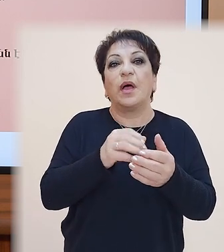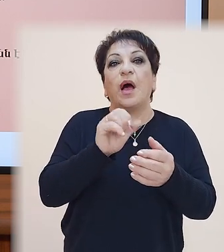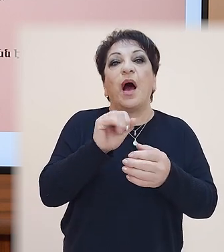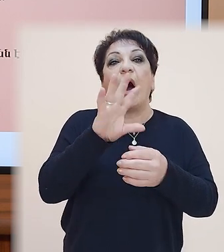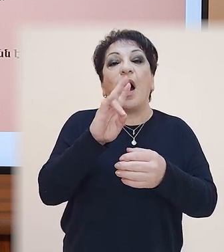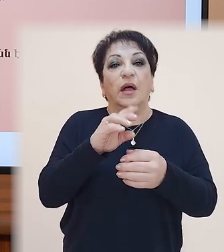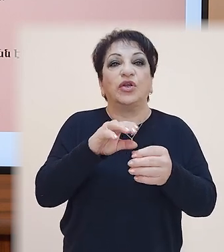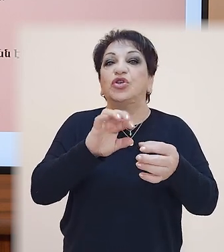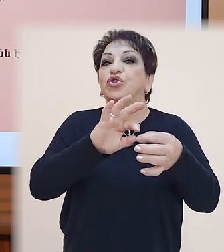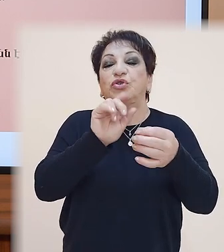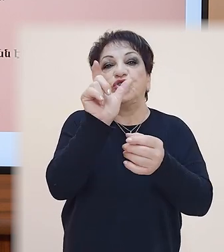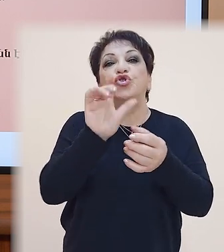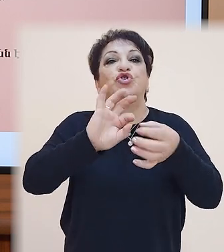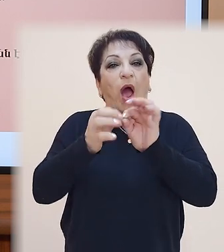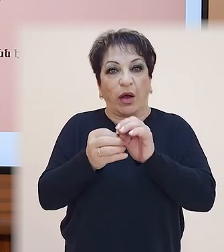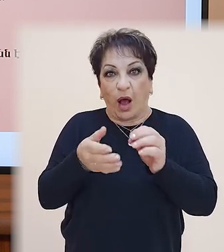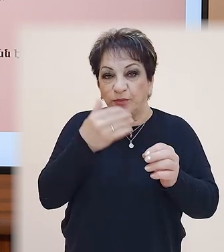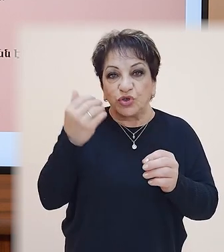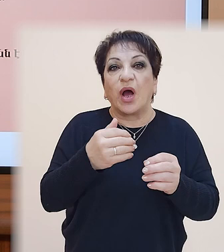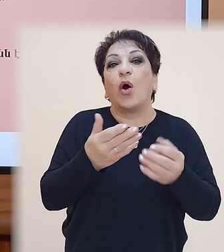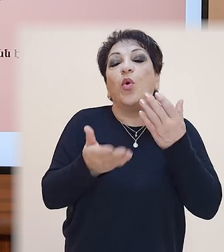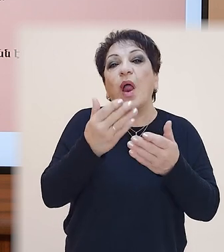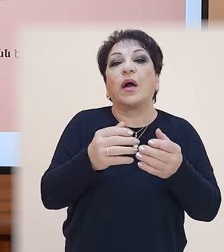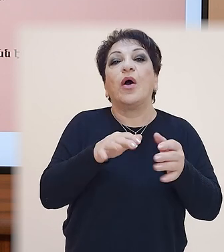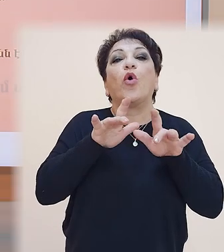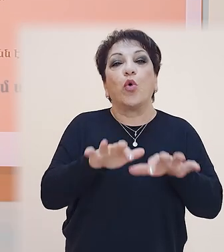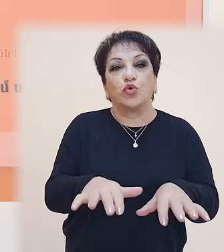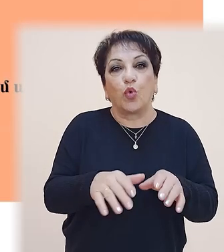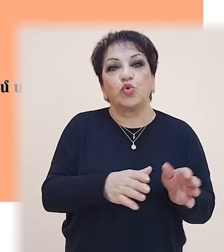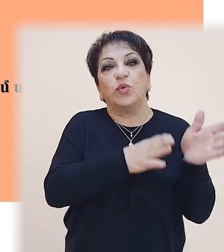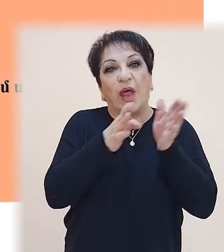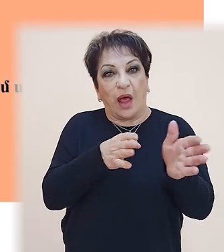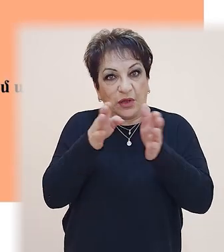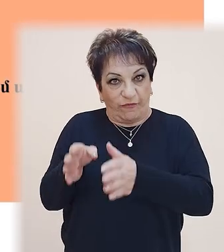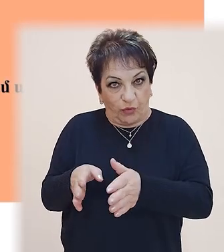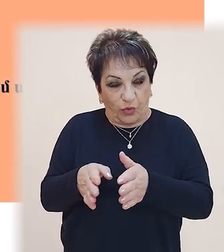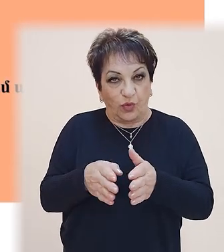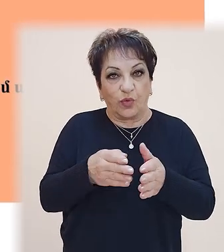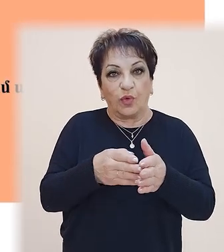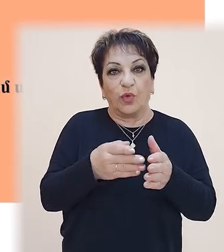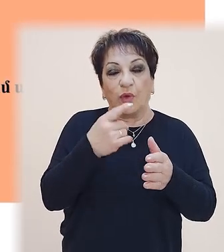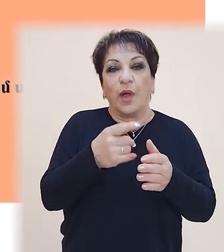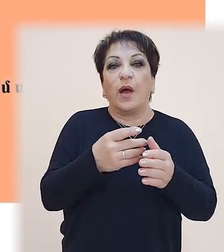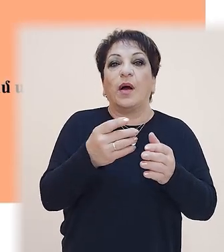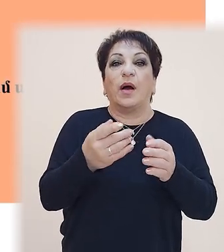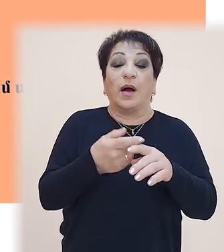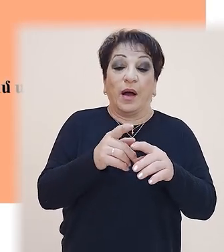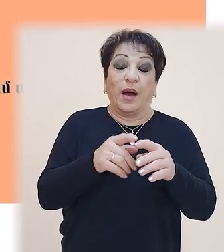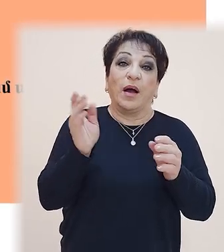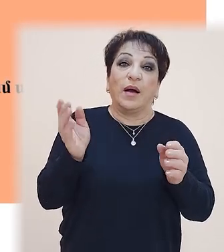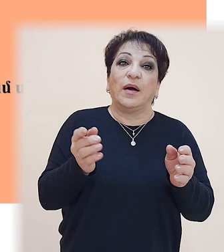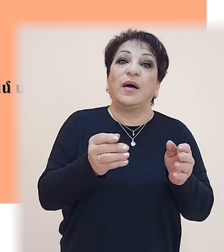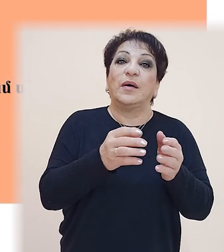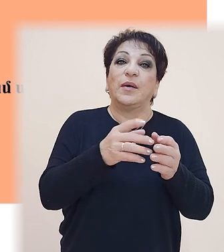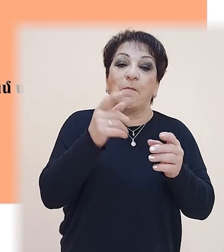ստորակետ, եթե իրար հաջորդող գործողություններ են։ Հավ, որինակ, կաղաքը վաղուս դարձել էր մի փոքրիք փողոց, սրպել ու տարել էր